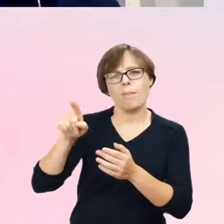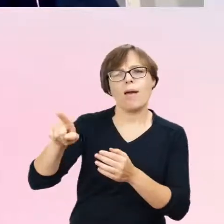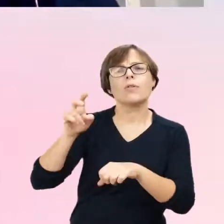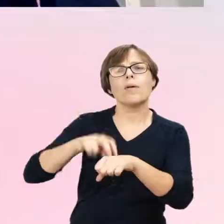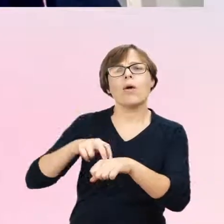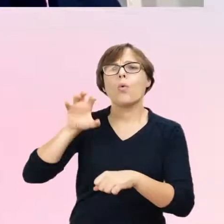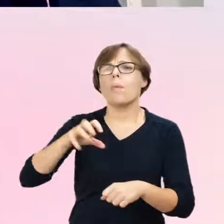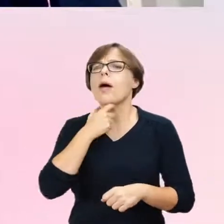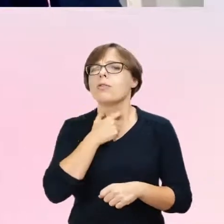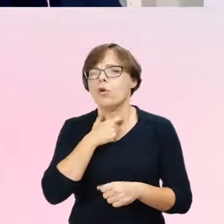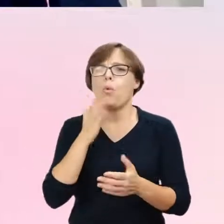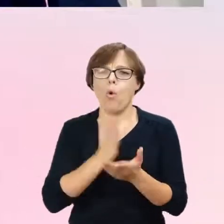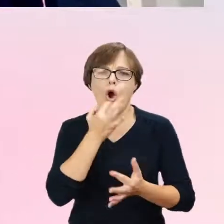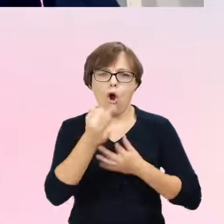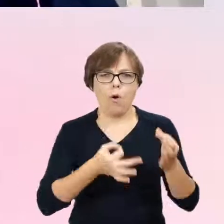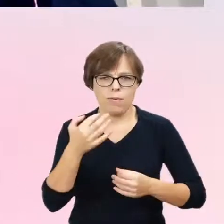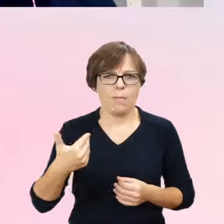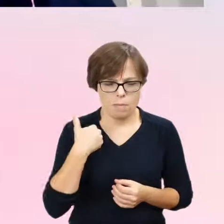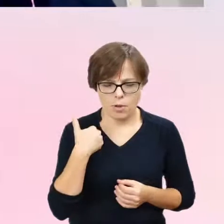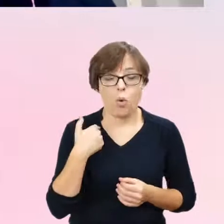zatrzymywać,